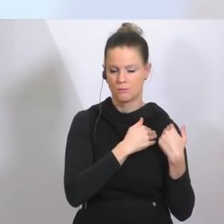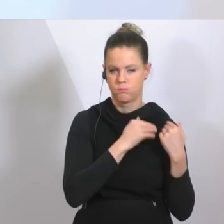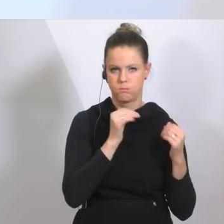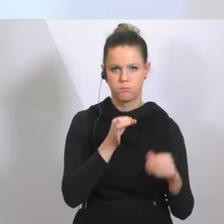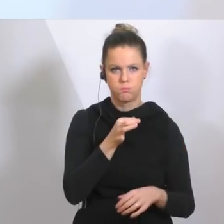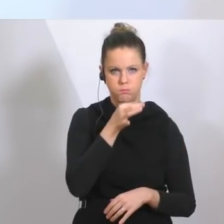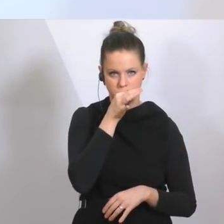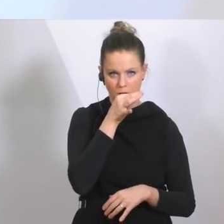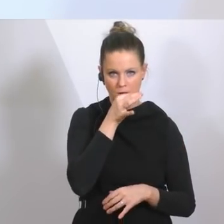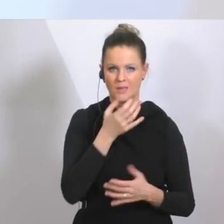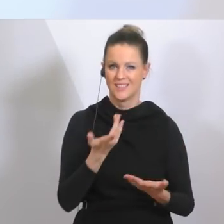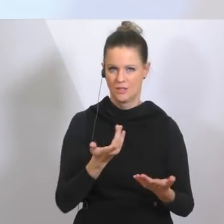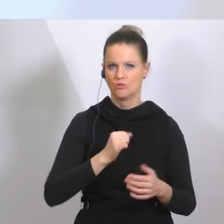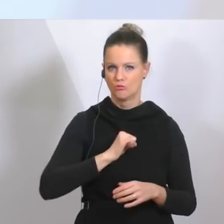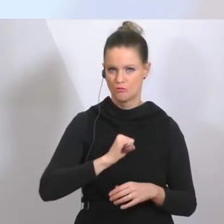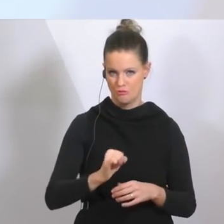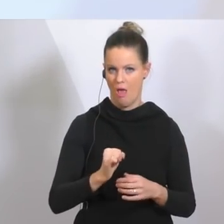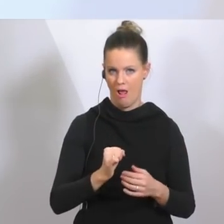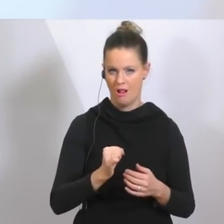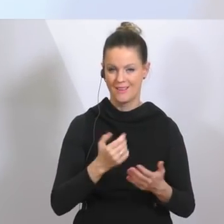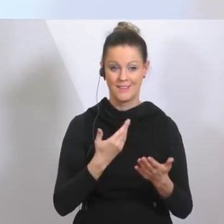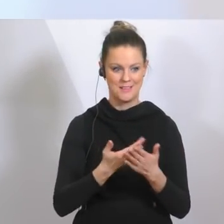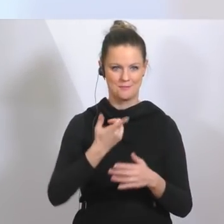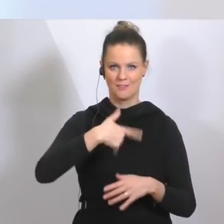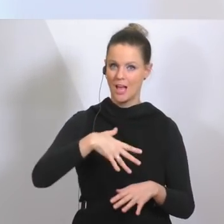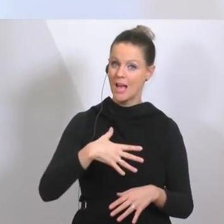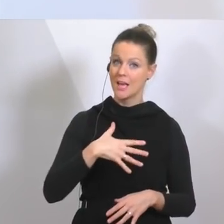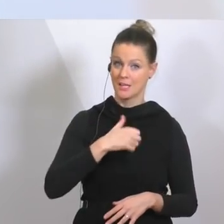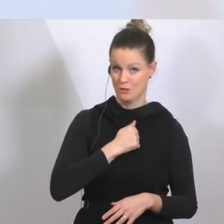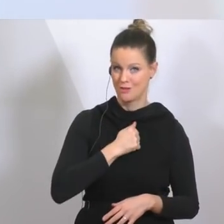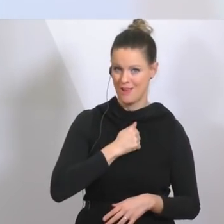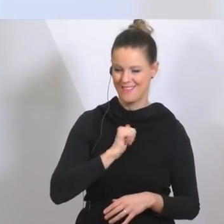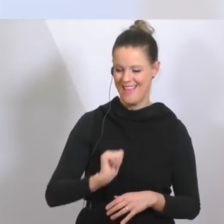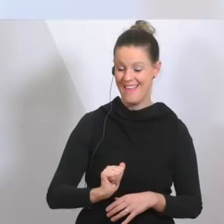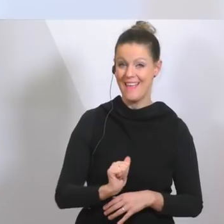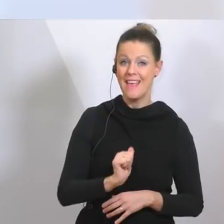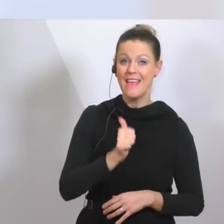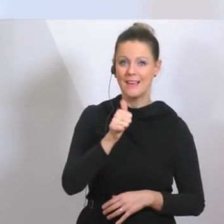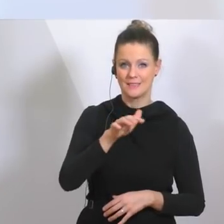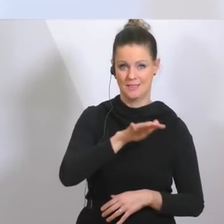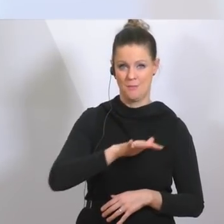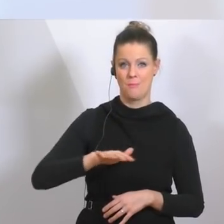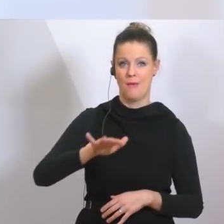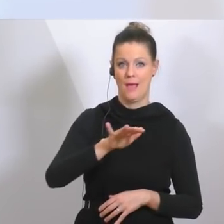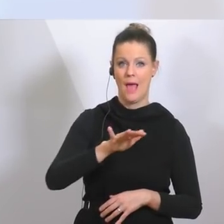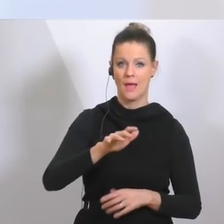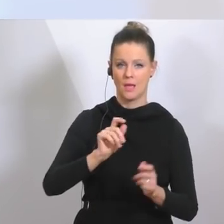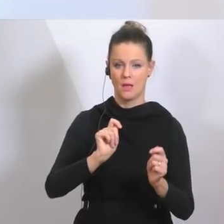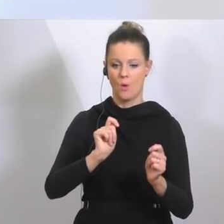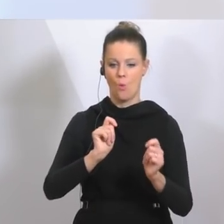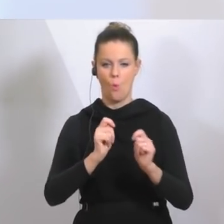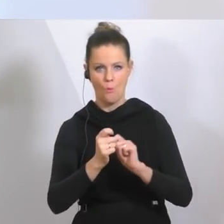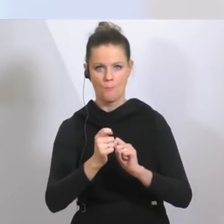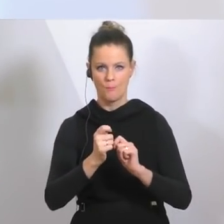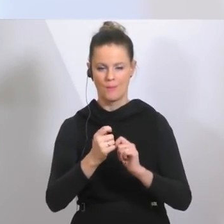dann relativ rasch der Fall. Das ist uns gelungen, in einem ersten Bereich zu korrigieren. Wir sind